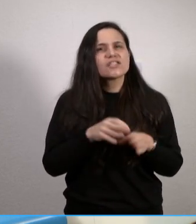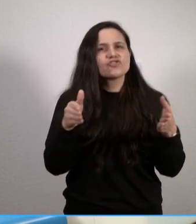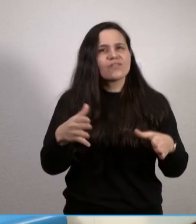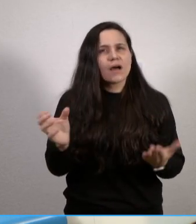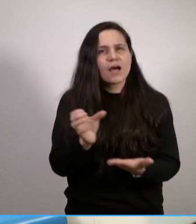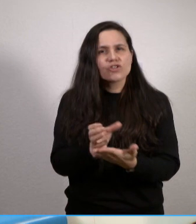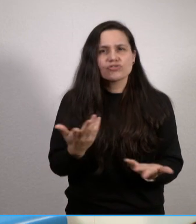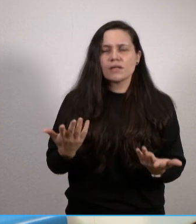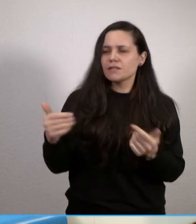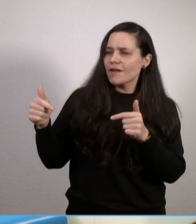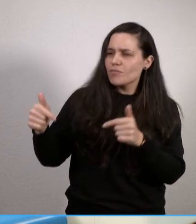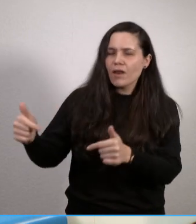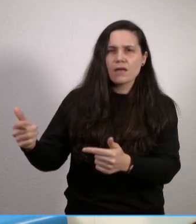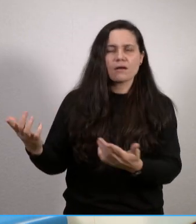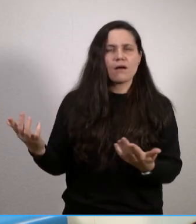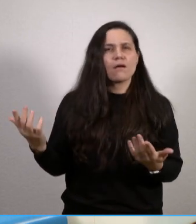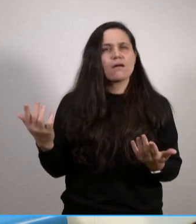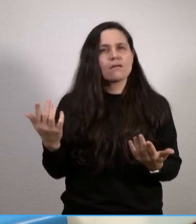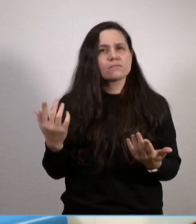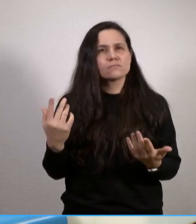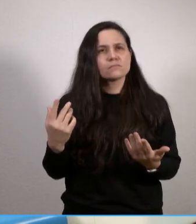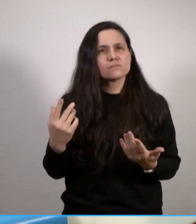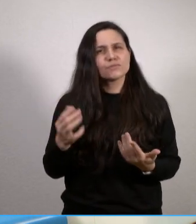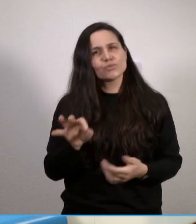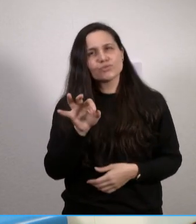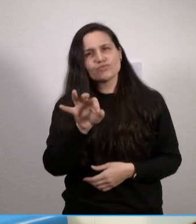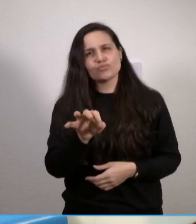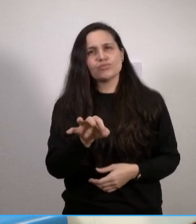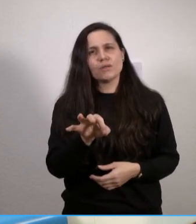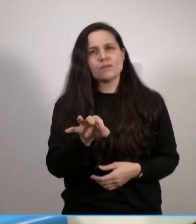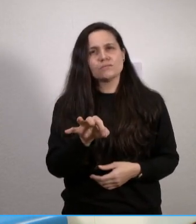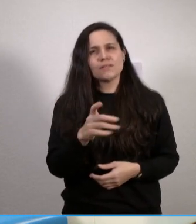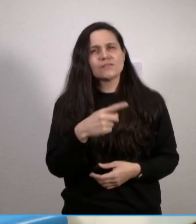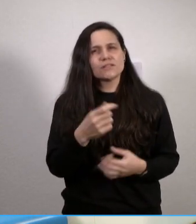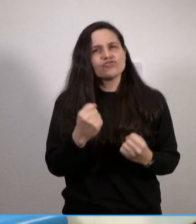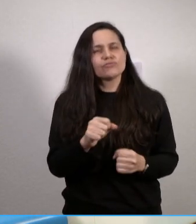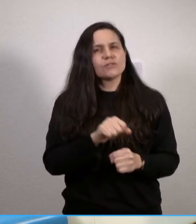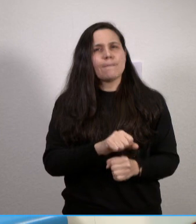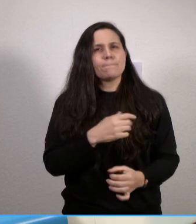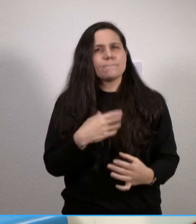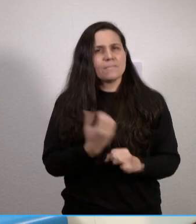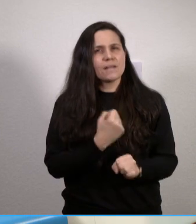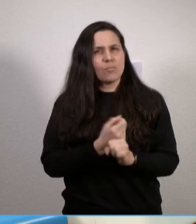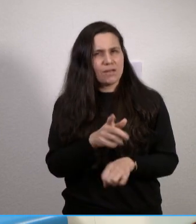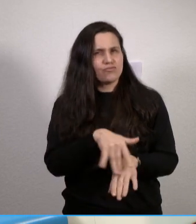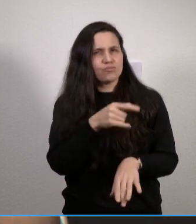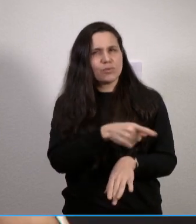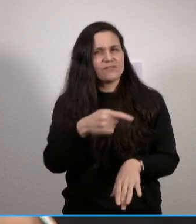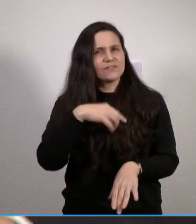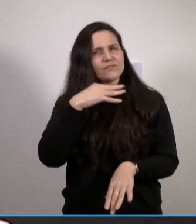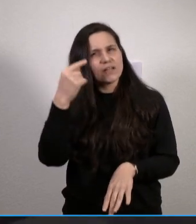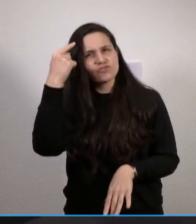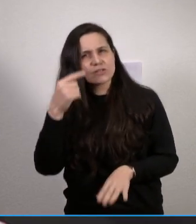Pflegerinnen und Pfleger. Macht das auch was mit Ihrem Mitarbeiterstamm? Wie merken Sie das in diesen Tagen, wenn man dann